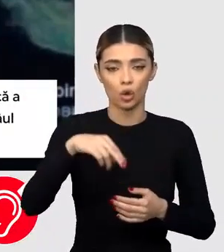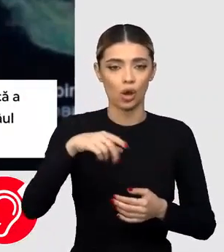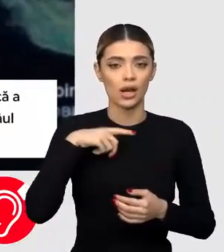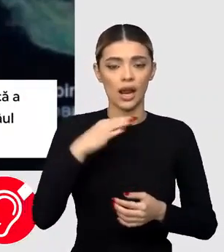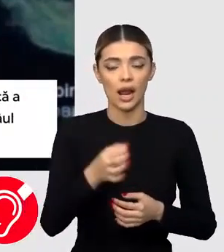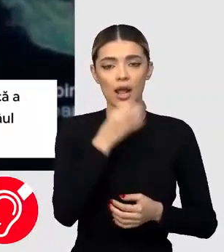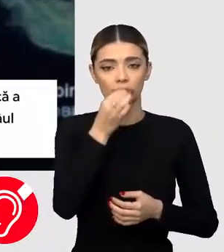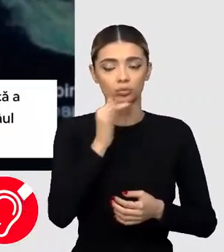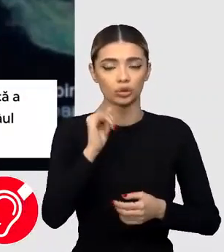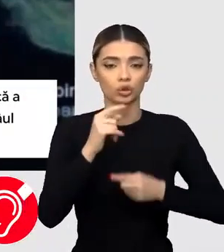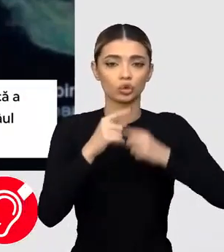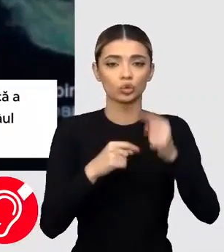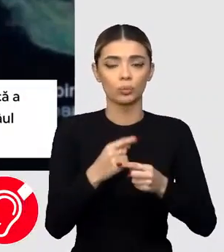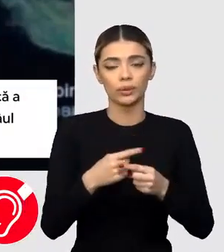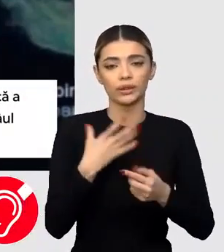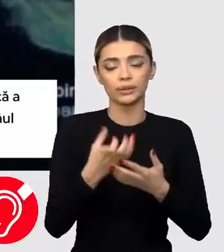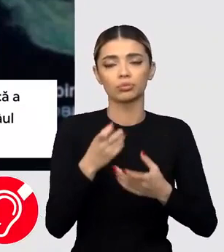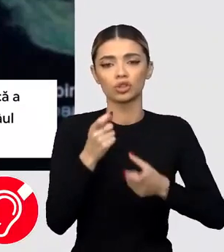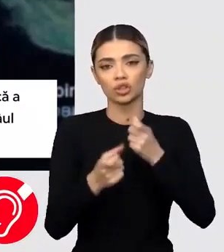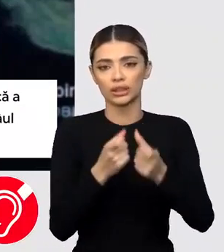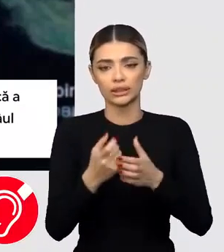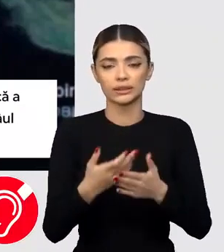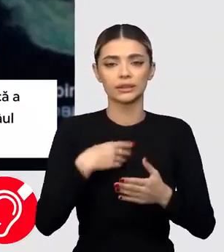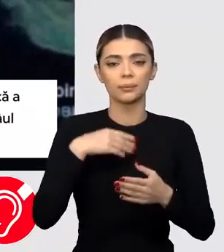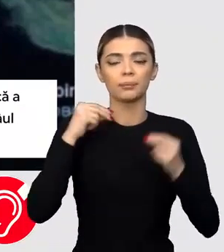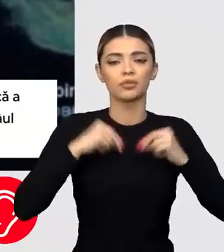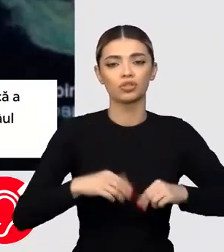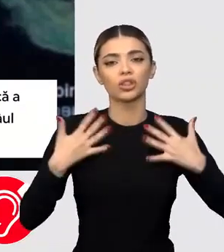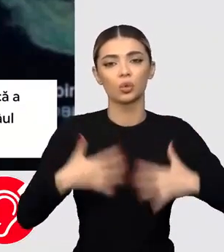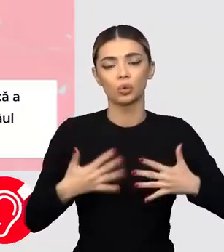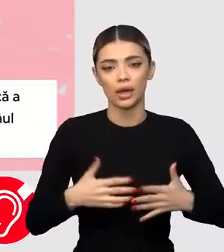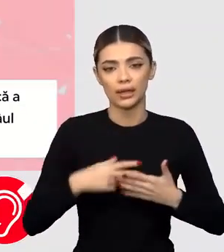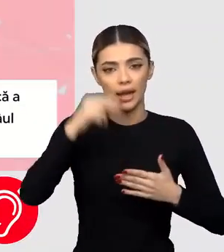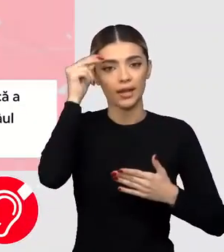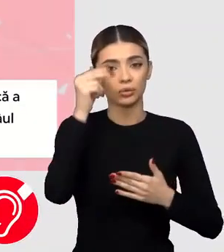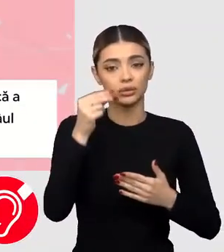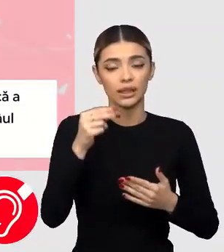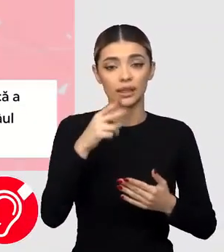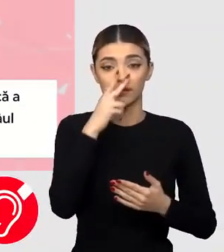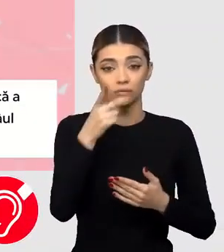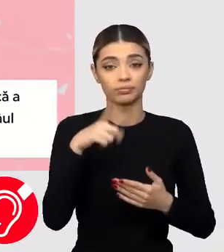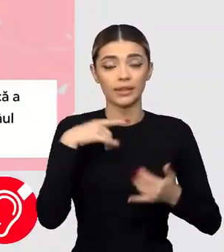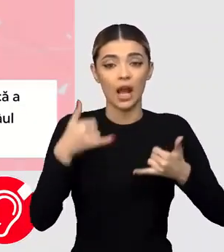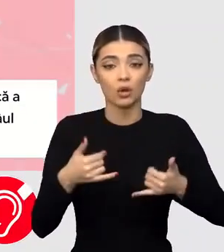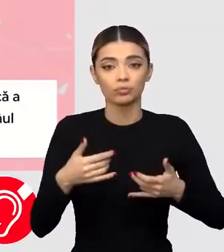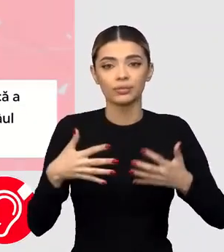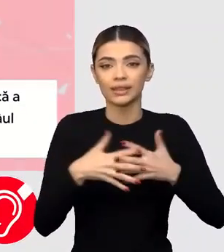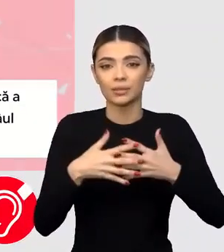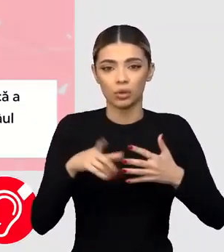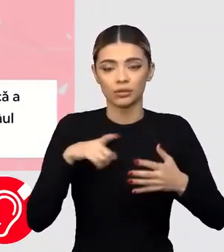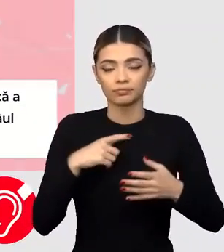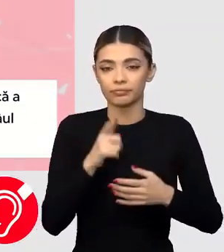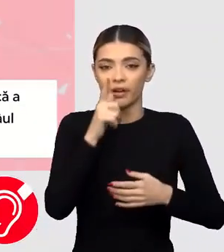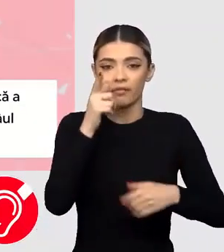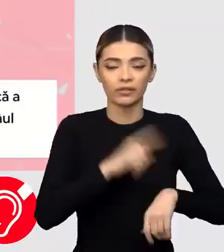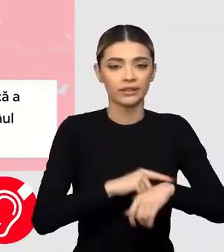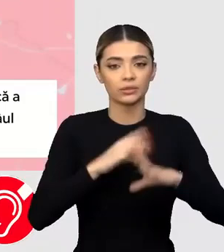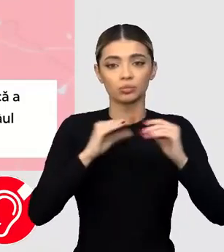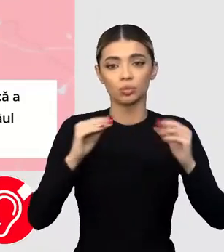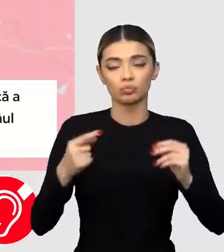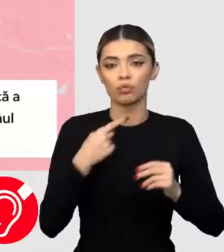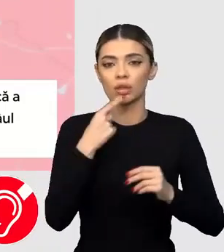Macron, după o discuție cu Zelenski, a spus că această contraofensivă va dura foarte mult,